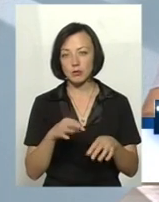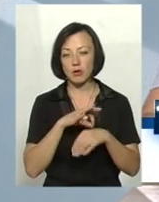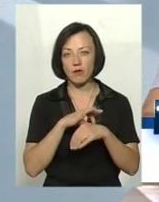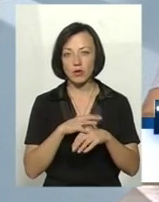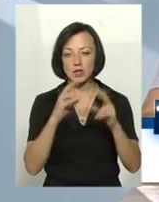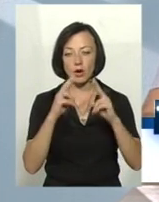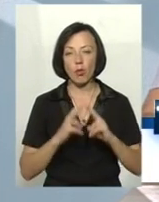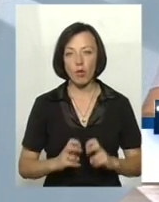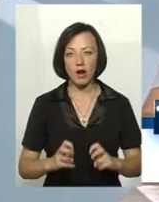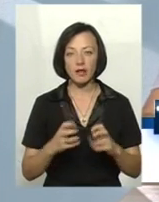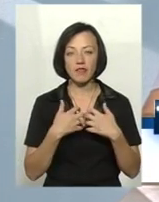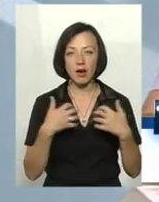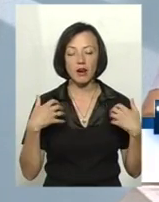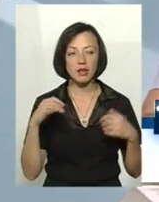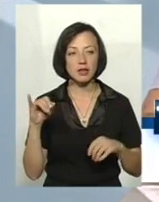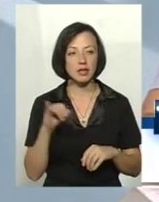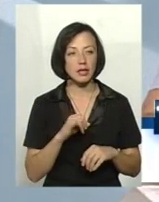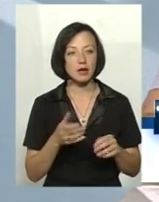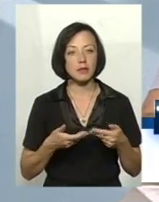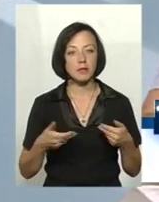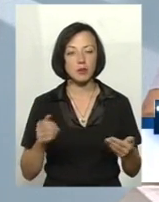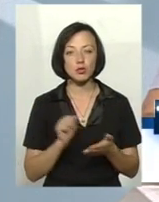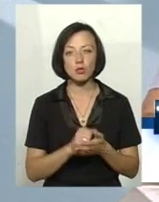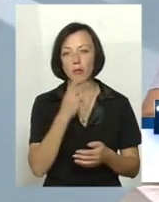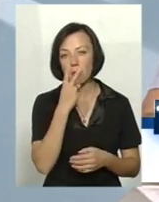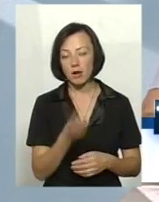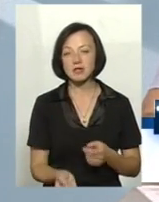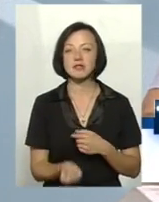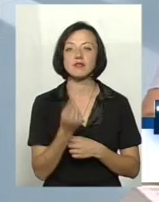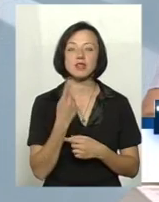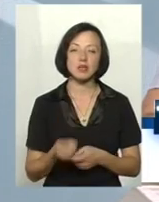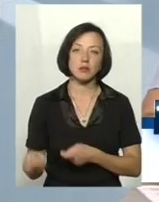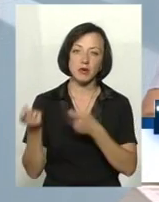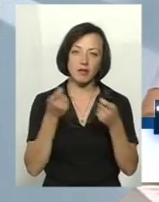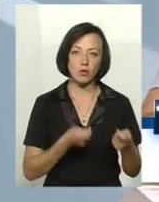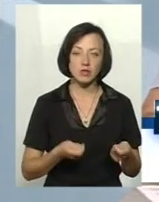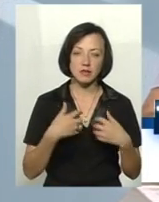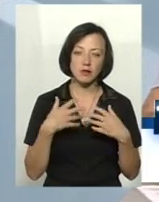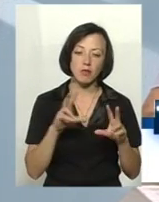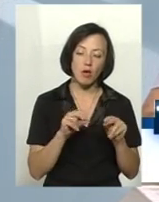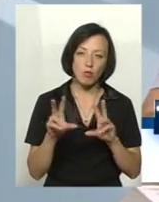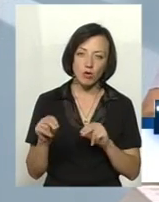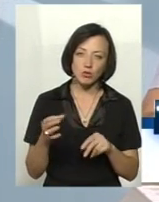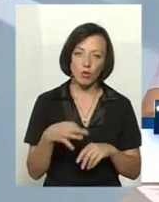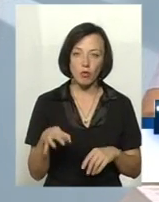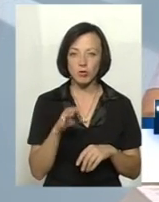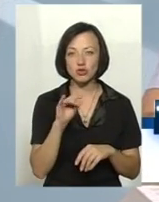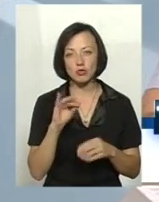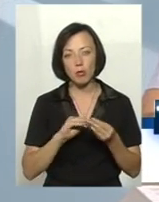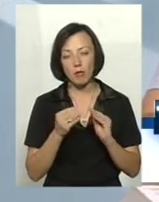відповідний огляд тварин. Ми по документах бачимо, із якої зони поступають тварини, чи це благополучна область, чи